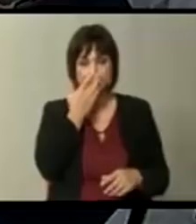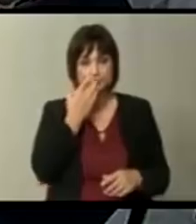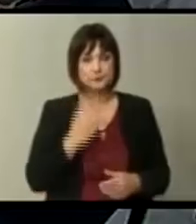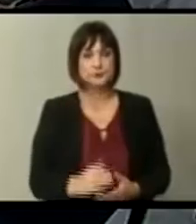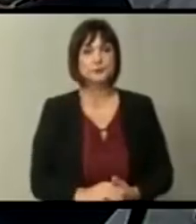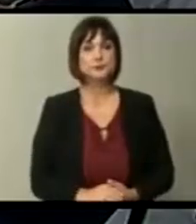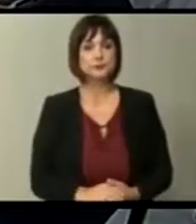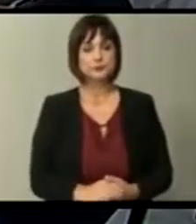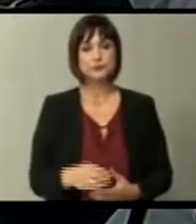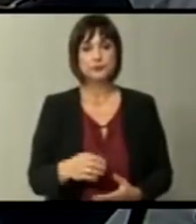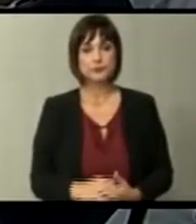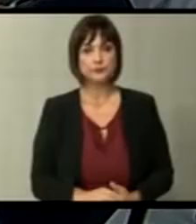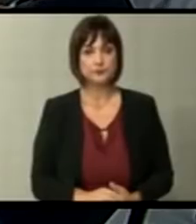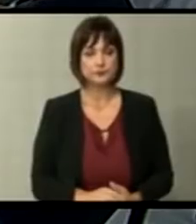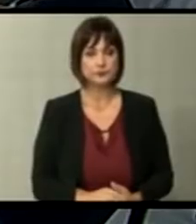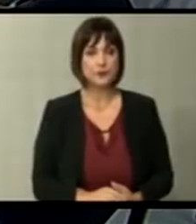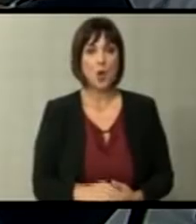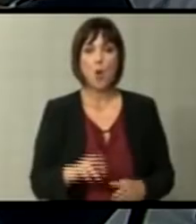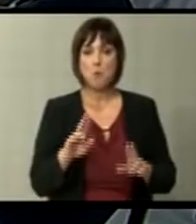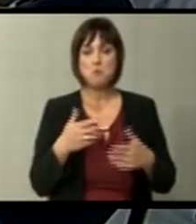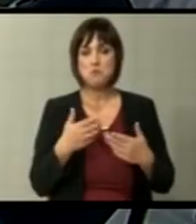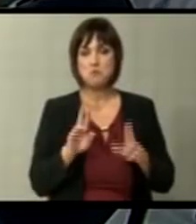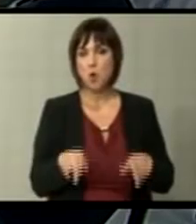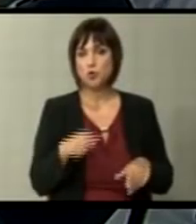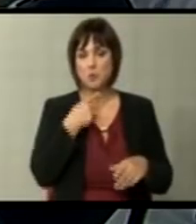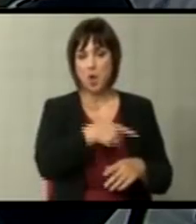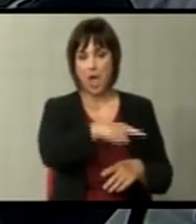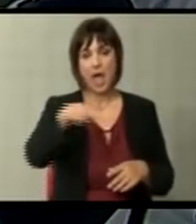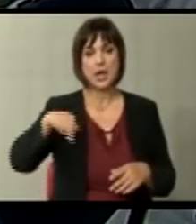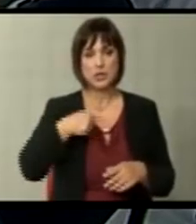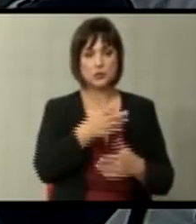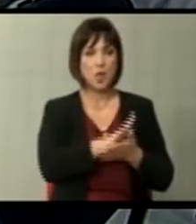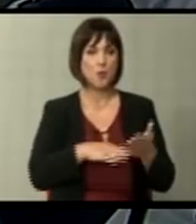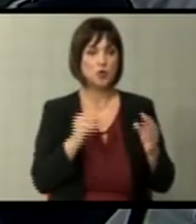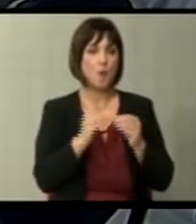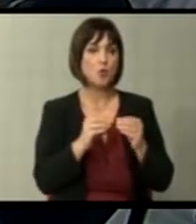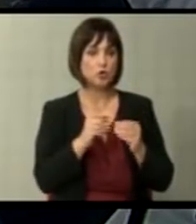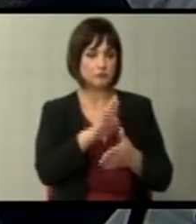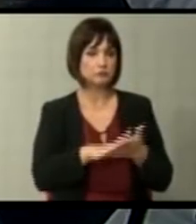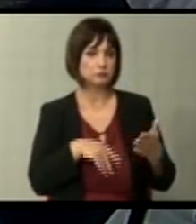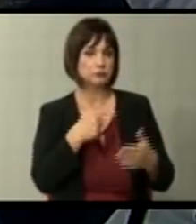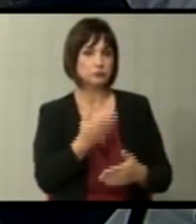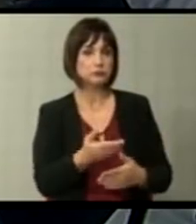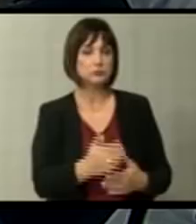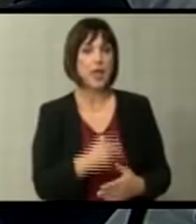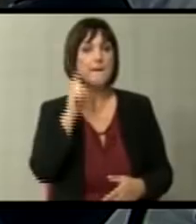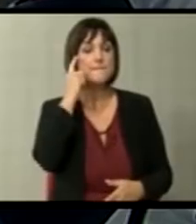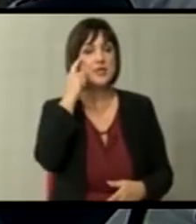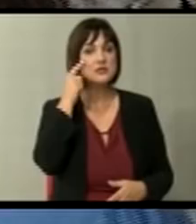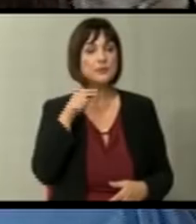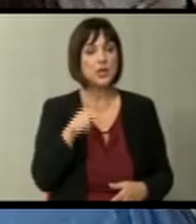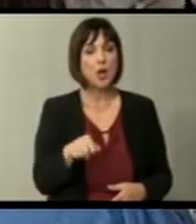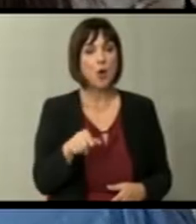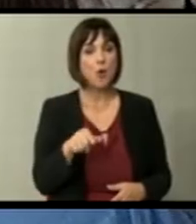Добро. Може по редослед да почнеме Бучковски? Мислам дека